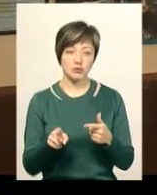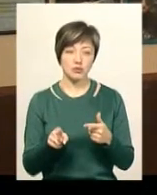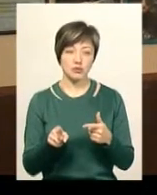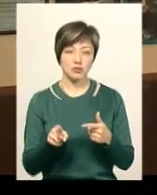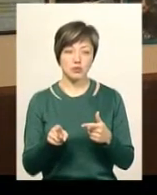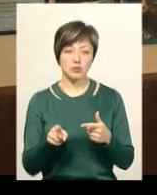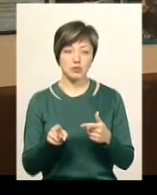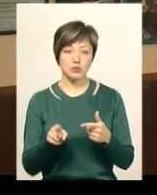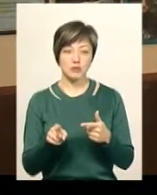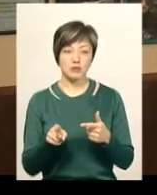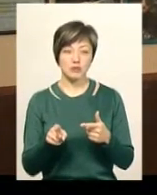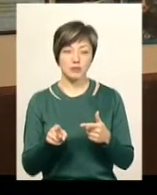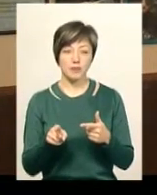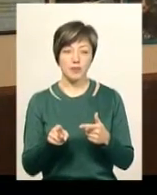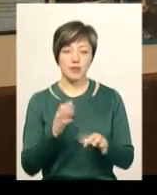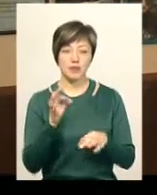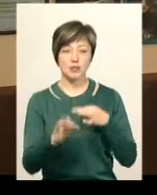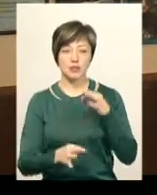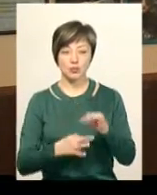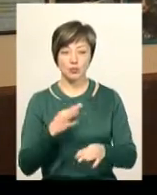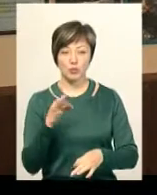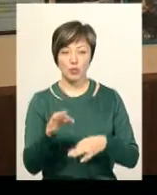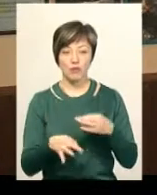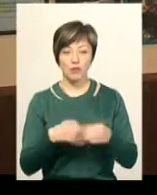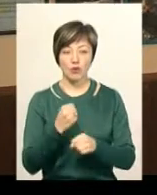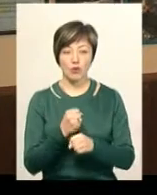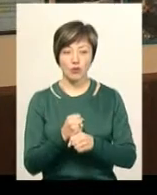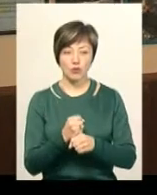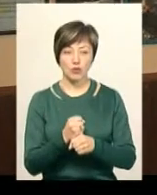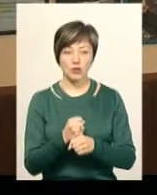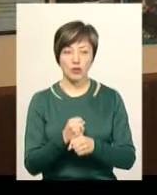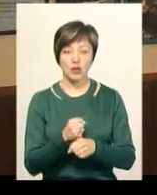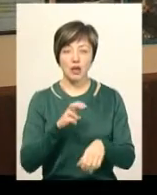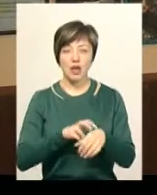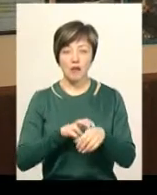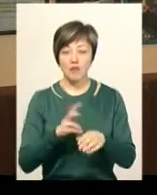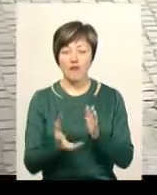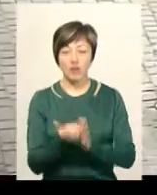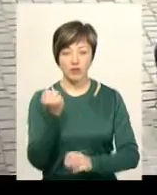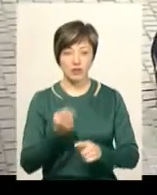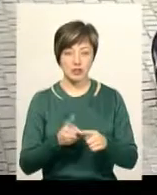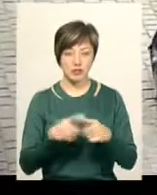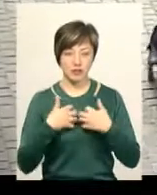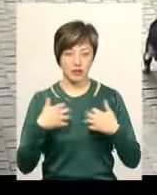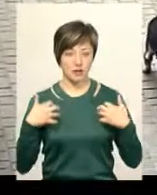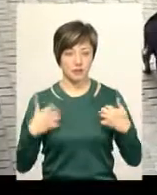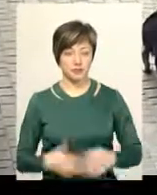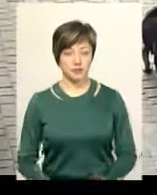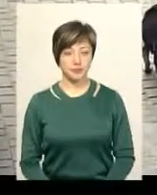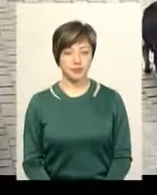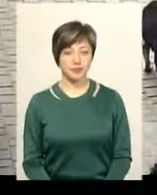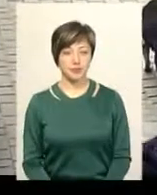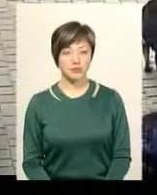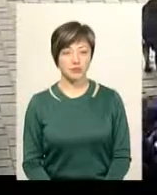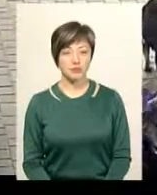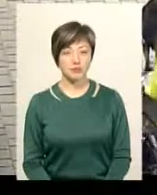цілодобовою роботою по врятуванню цієї тварини. Вікторія Бондар, Віктор Кривий,